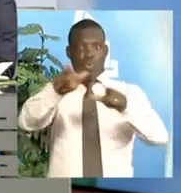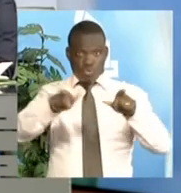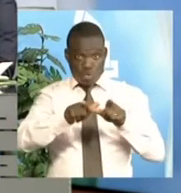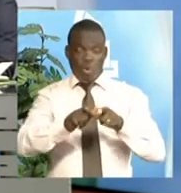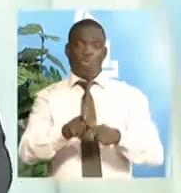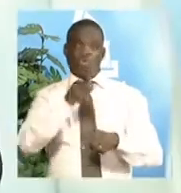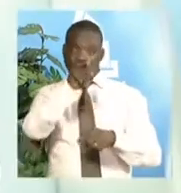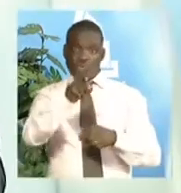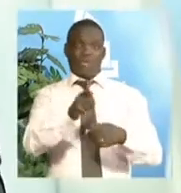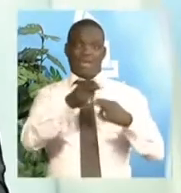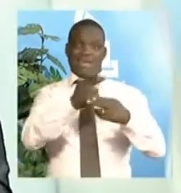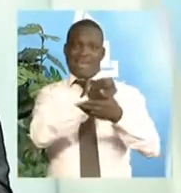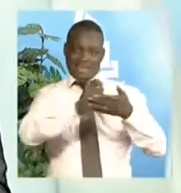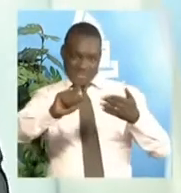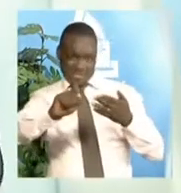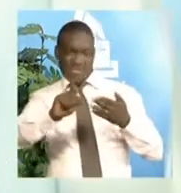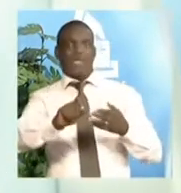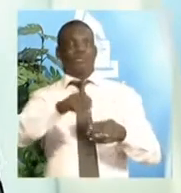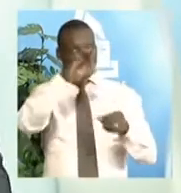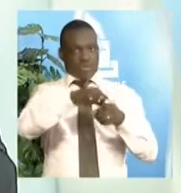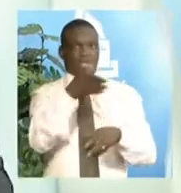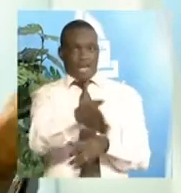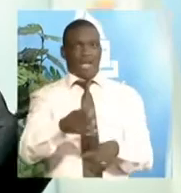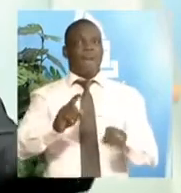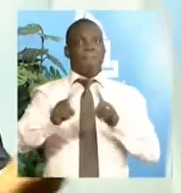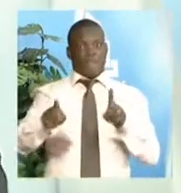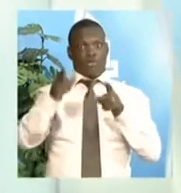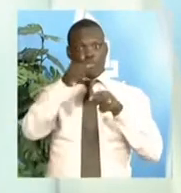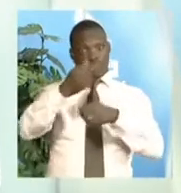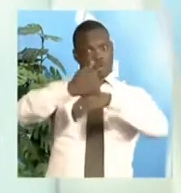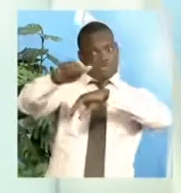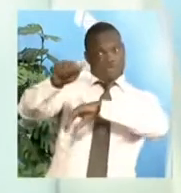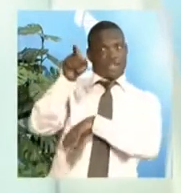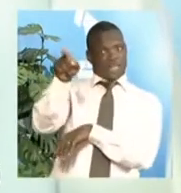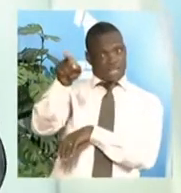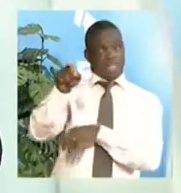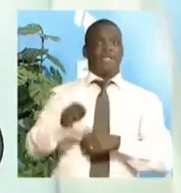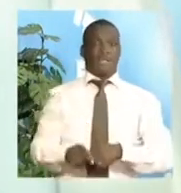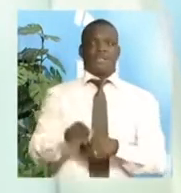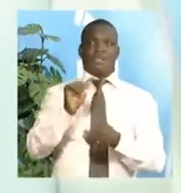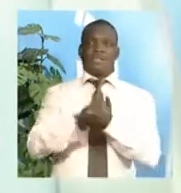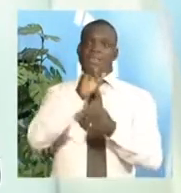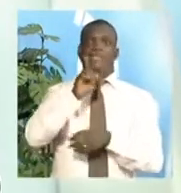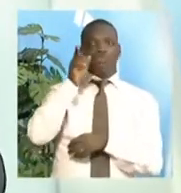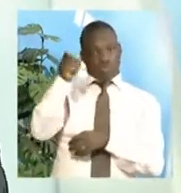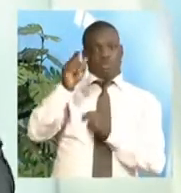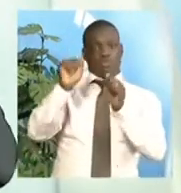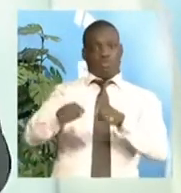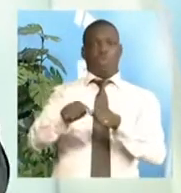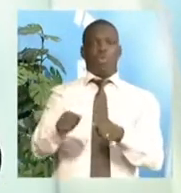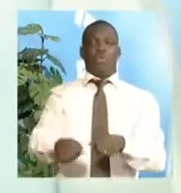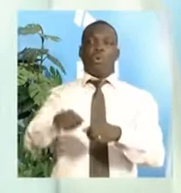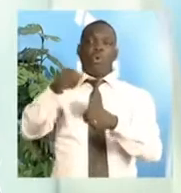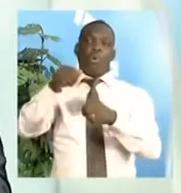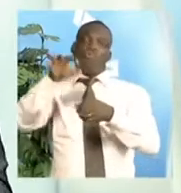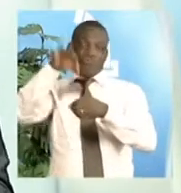votez va connaître une exception en autorisant ce personnel qu'on va appeler le personnel d'Astrent, parce que contraint d'y être, parce que réquisitionné par